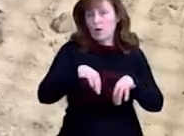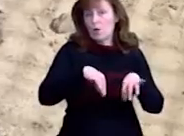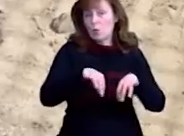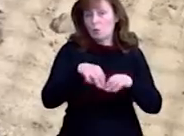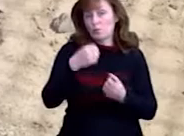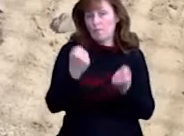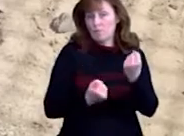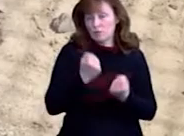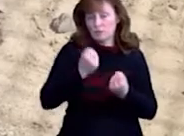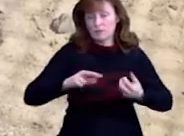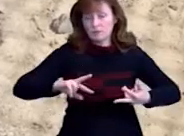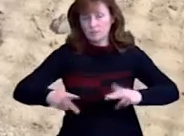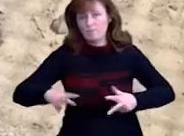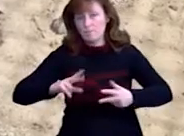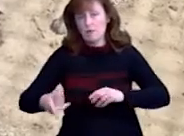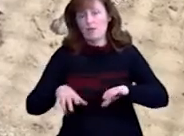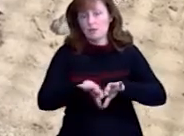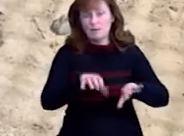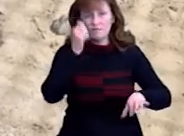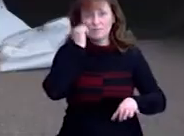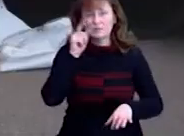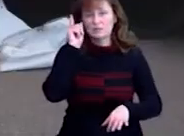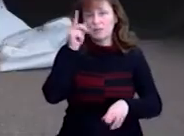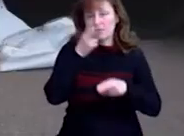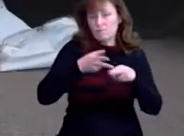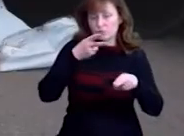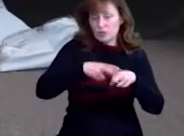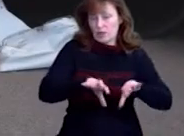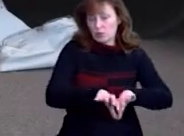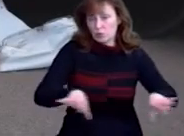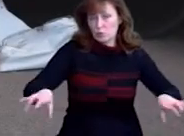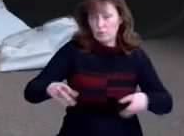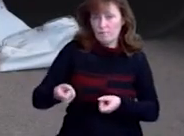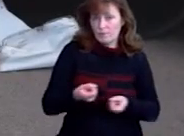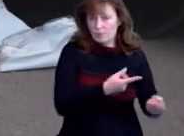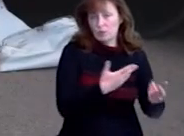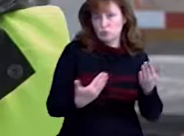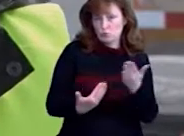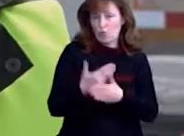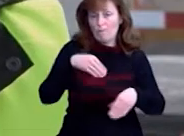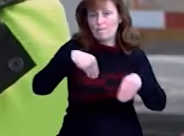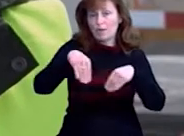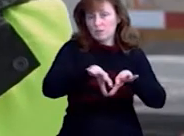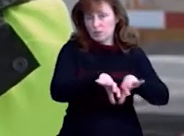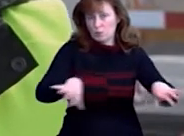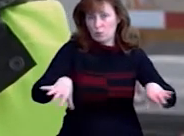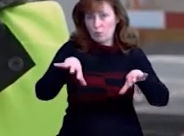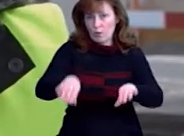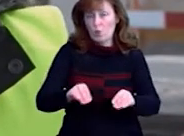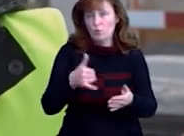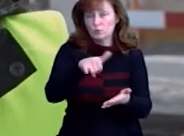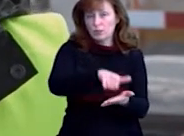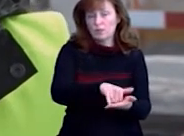асфальт, заміняють сталеві труби 70-х років на двошарові профільовані. За словами фахівця з інформаційної діяльності